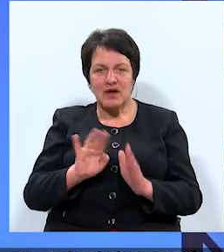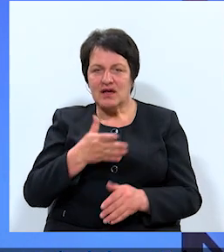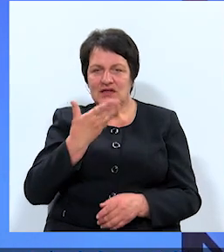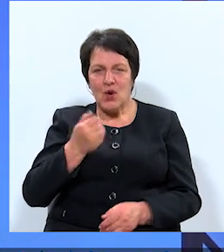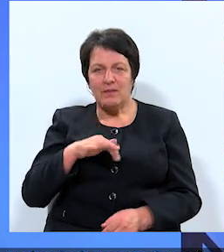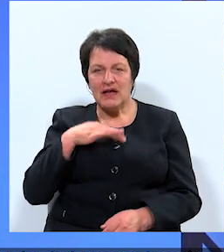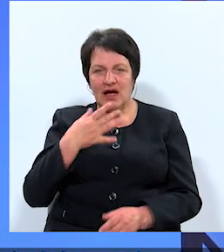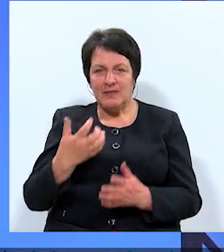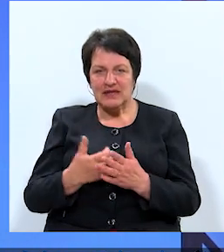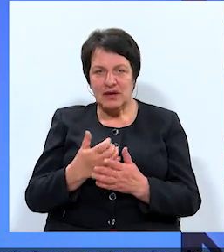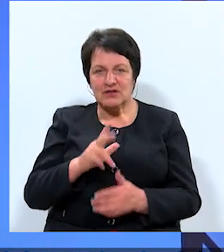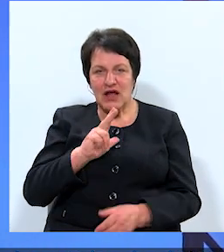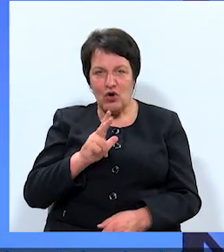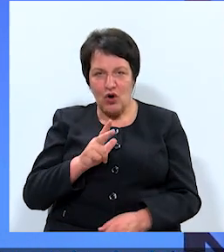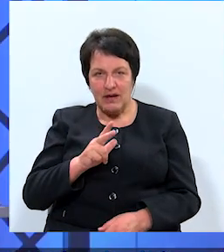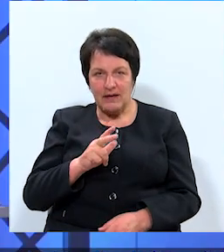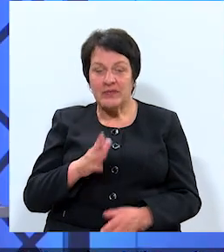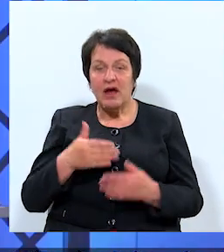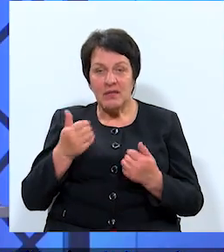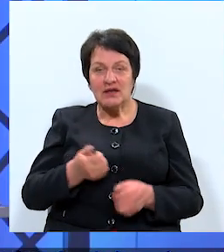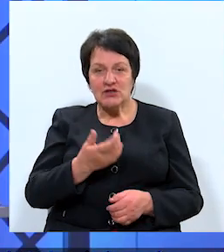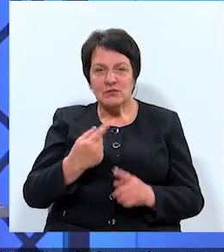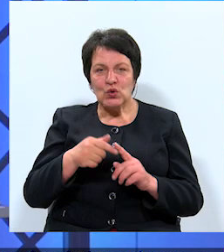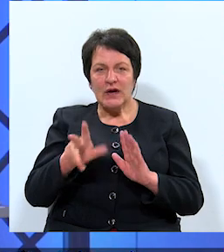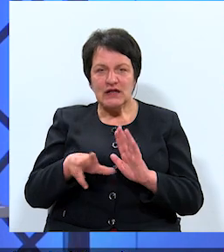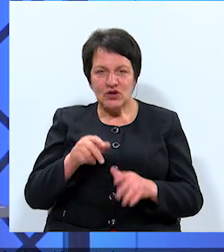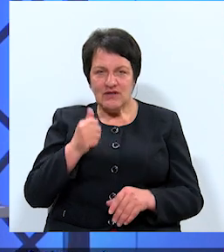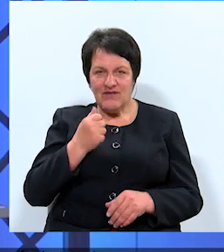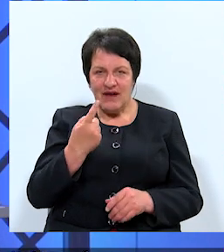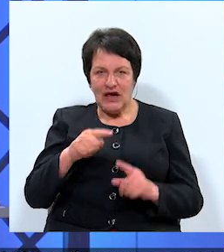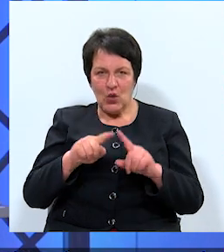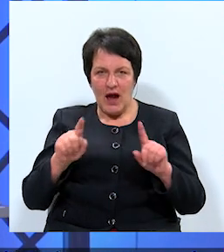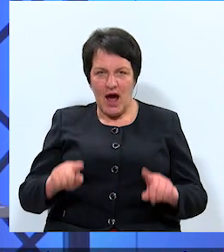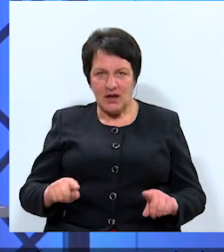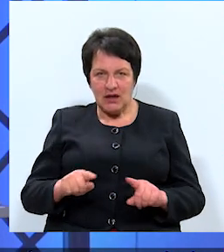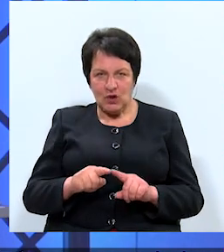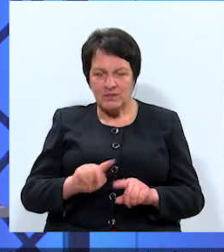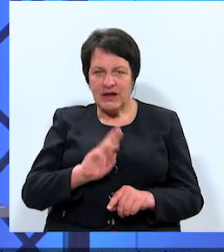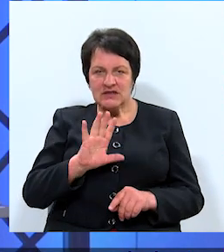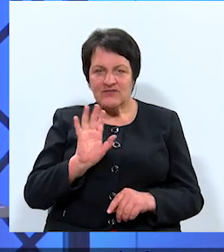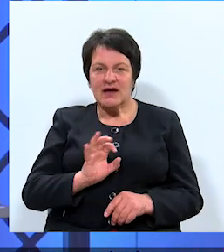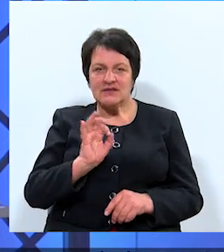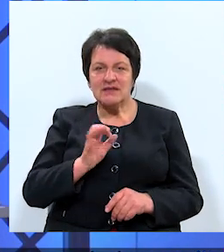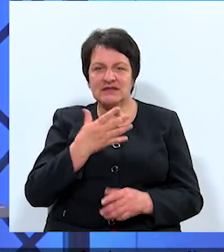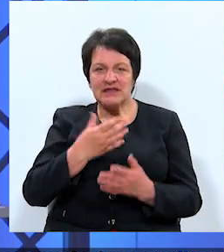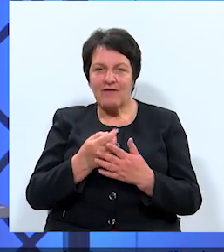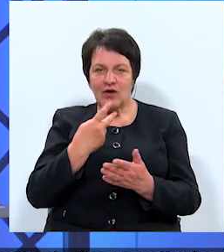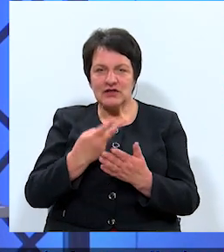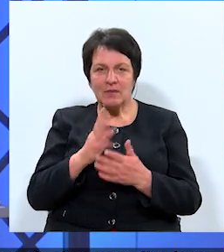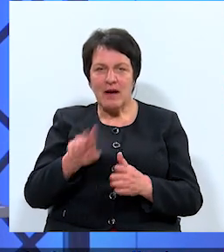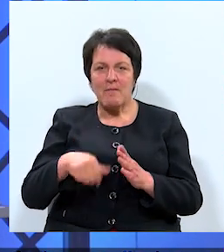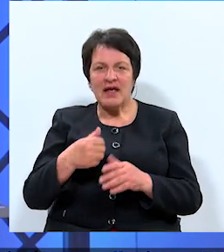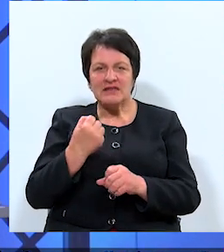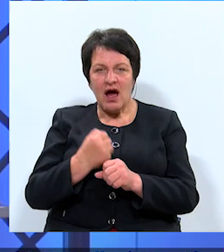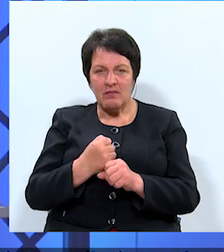izmantotas Daugavpilī. Paldies jums, un izlozēsim vēl vienu no atlikušajām kartiņām, kurš varēs sniegt savu redzējumu par bezdarba